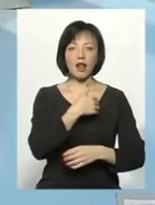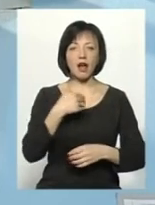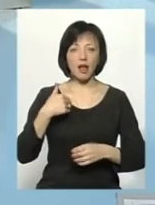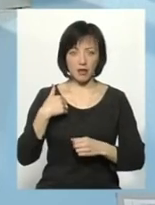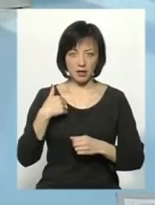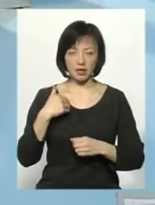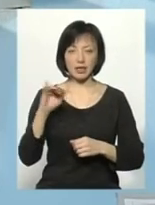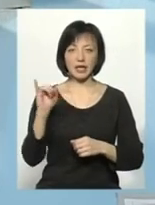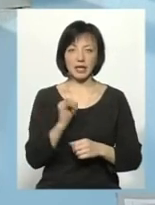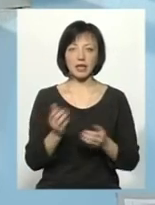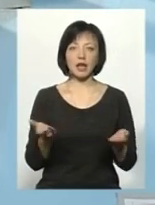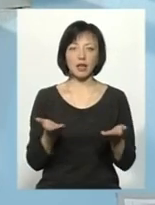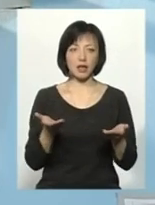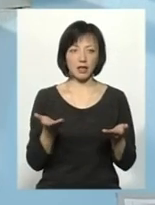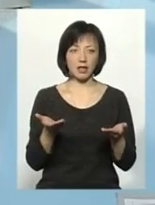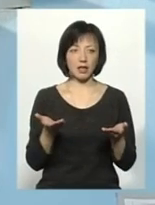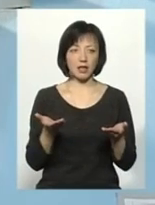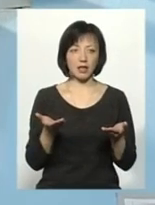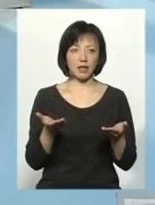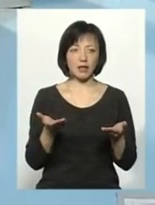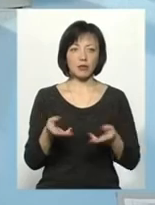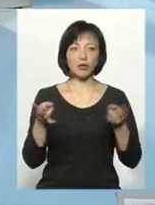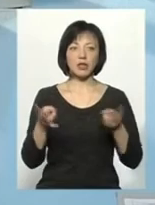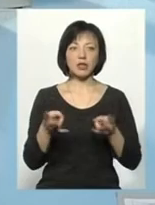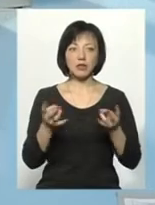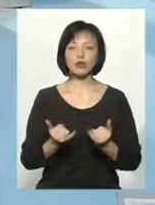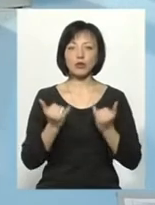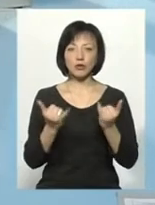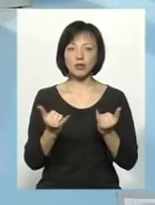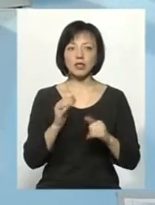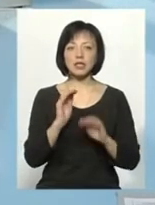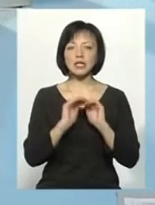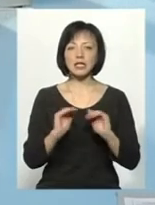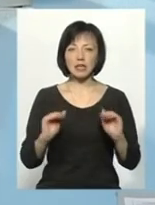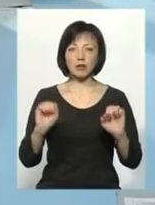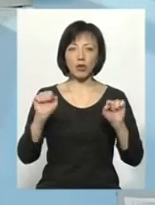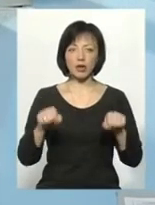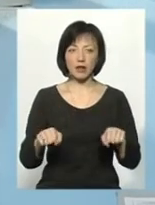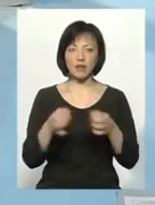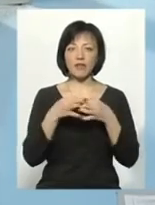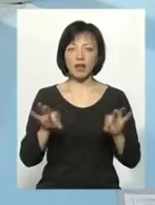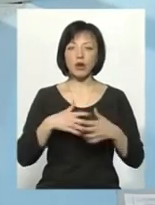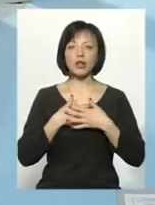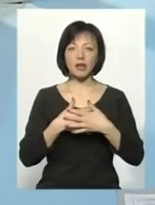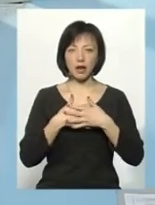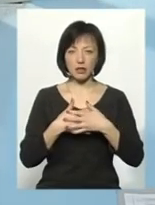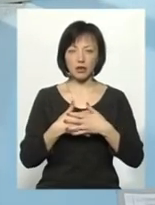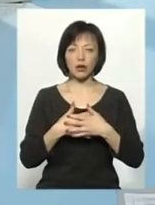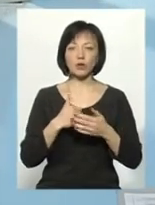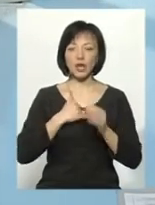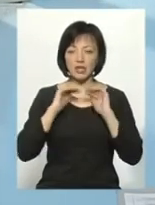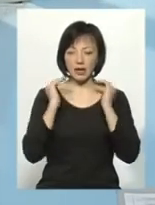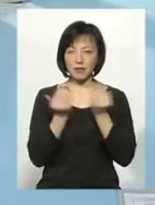і який потрібен для того, щоб дітки могли вільно дихати. В нашій